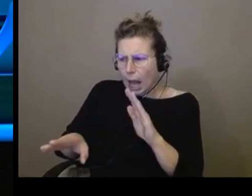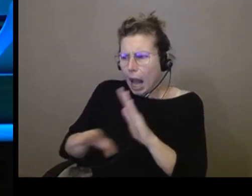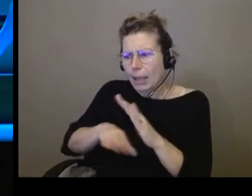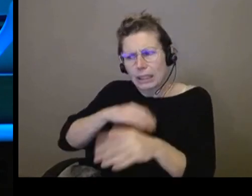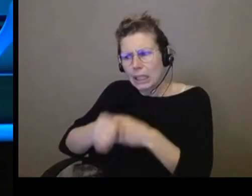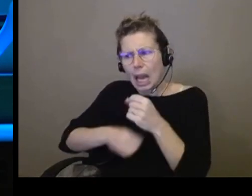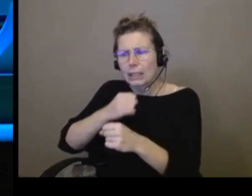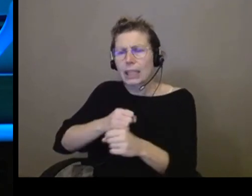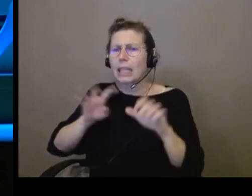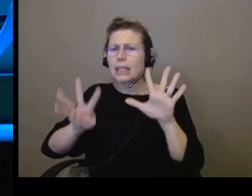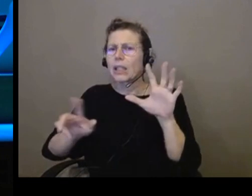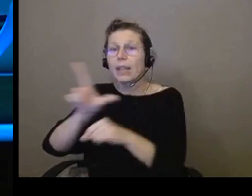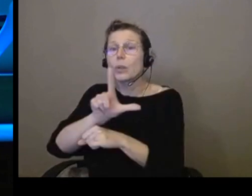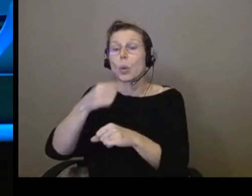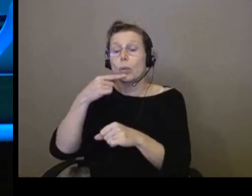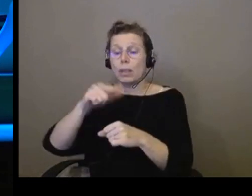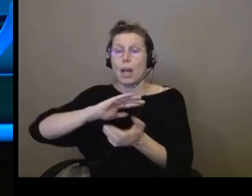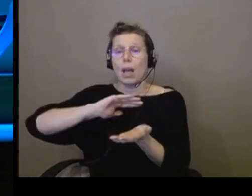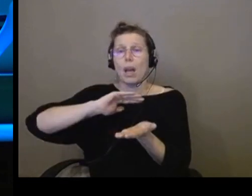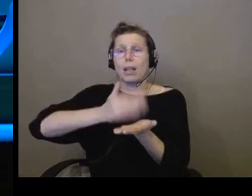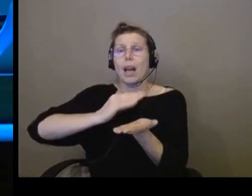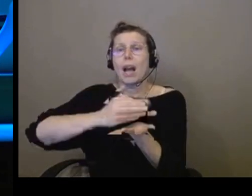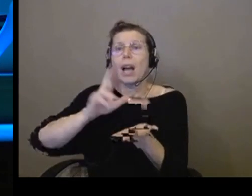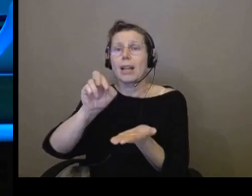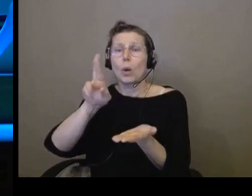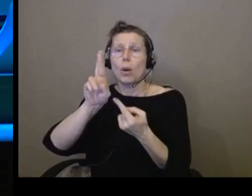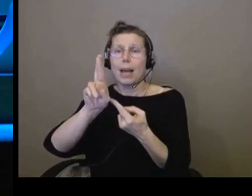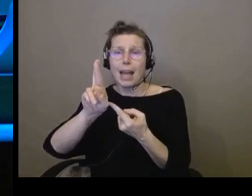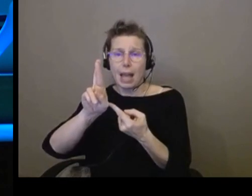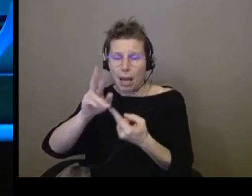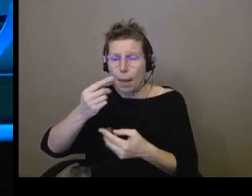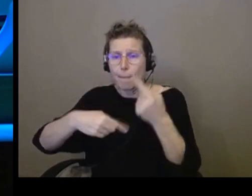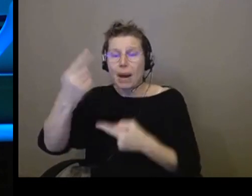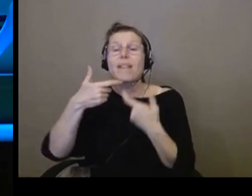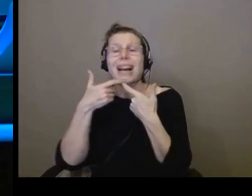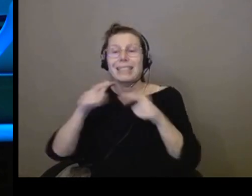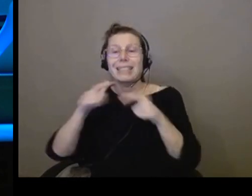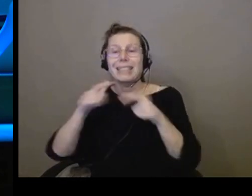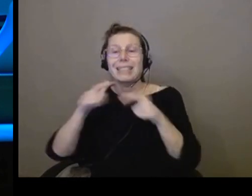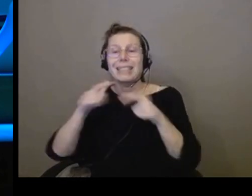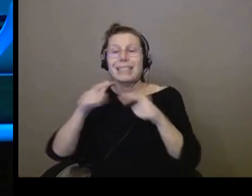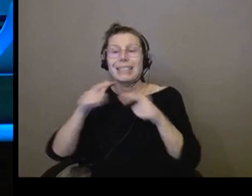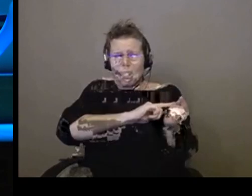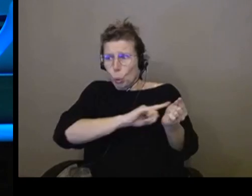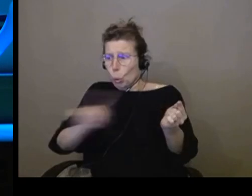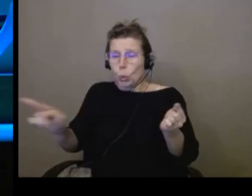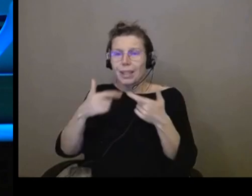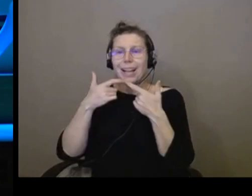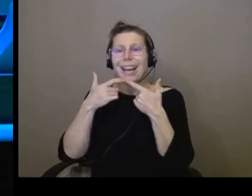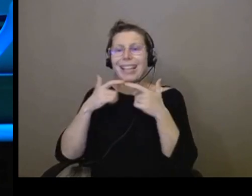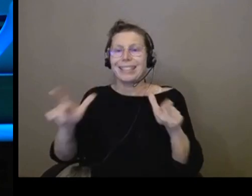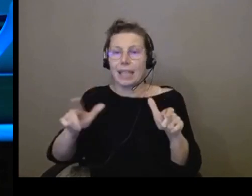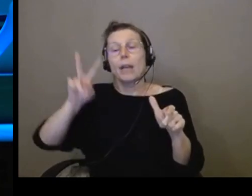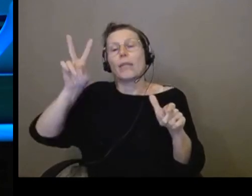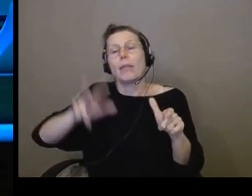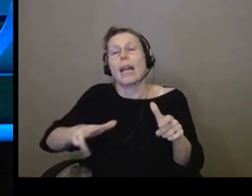commencé à rendre accessibles les gares de RER et aujourd'hui, toutes les gares de RER sont accessibles et sans être en totale autonomie,